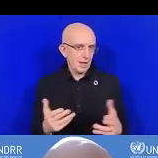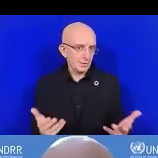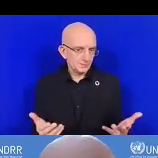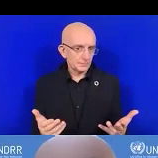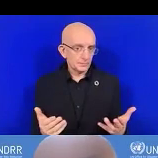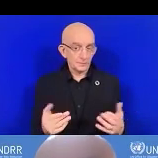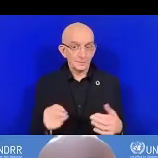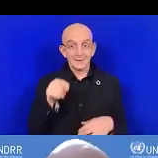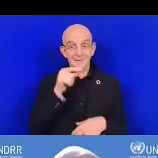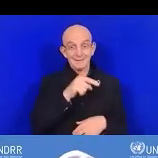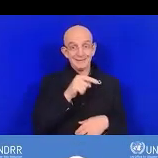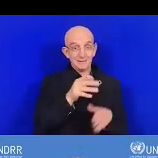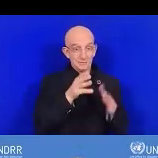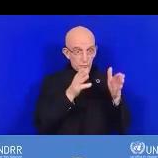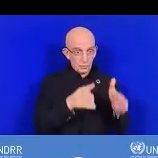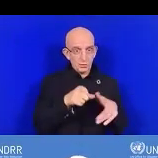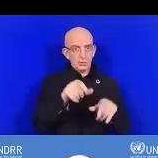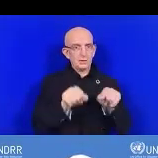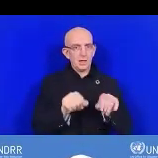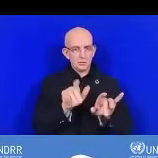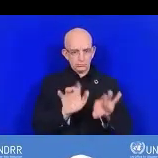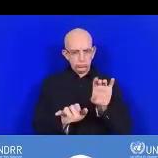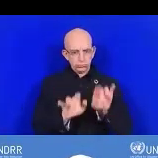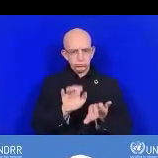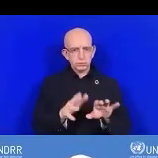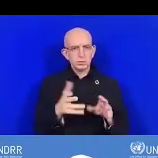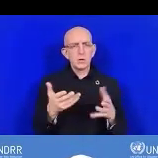est destiné à écrire les actions.